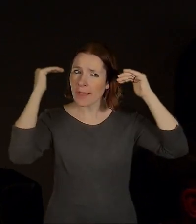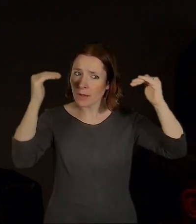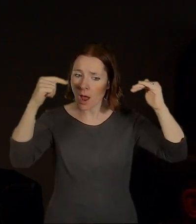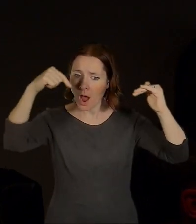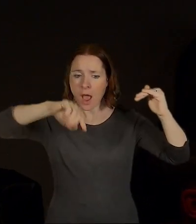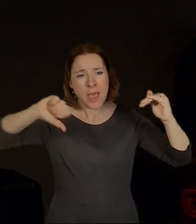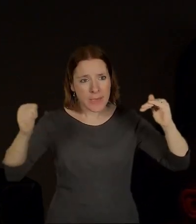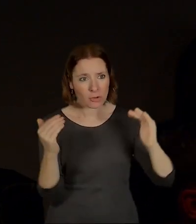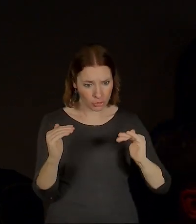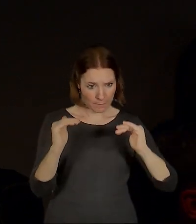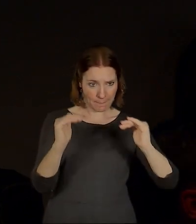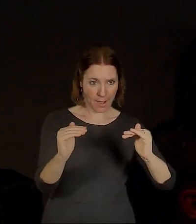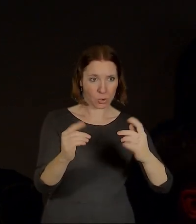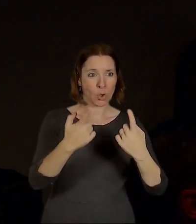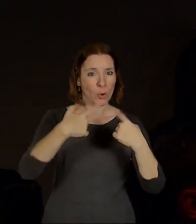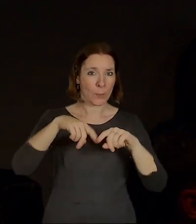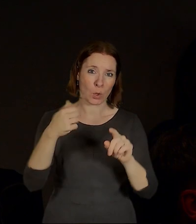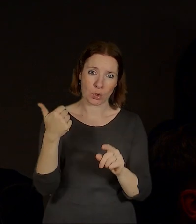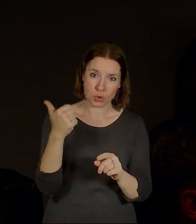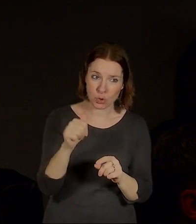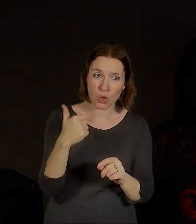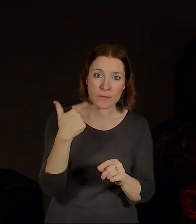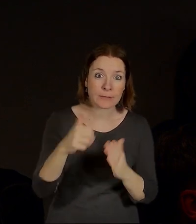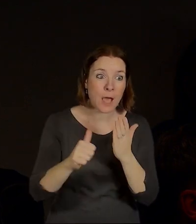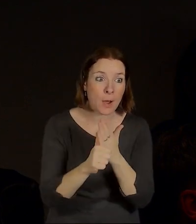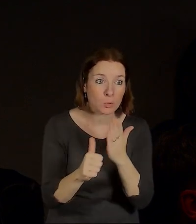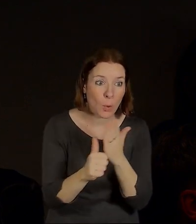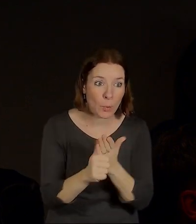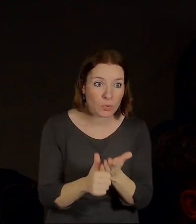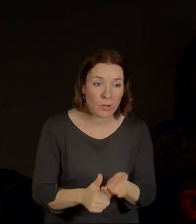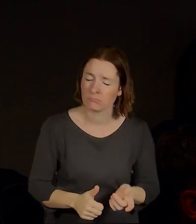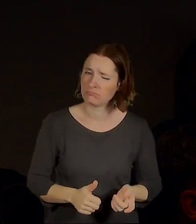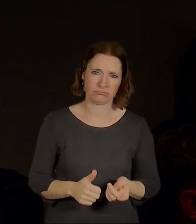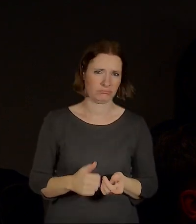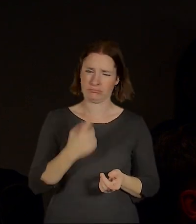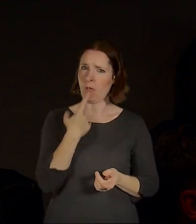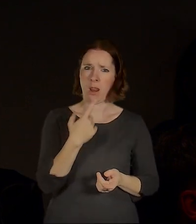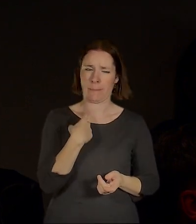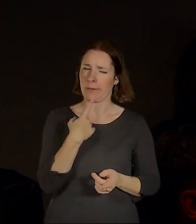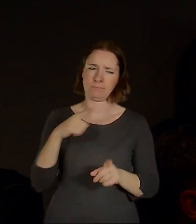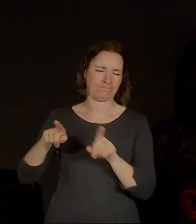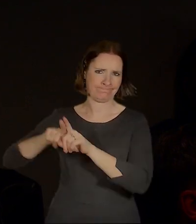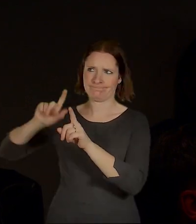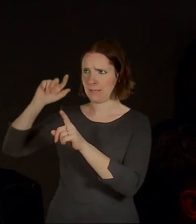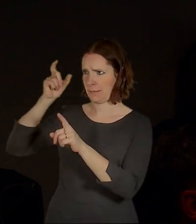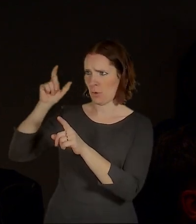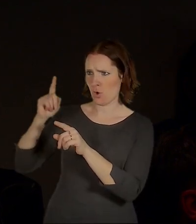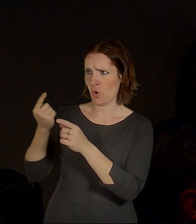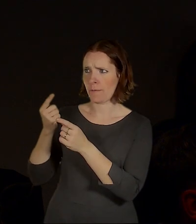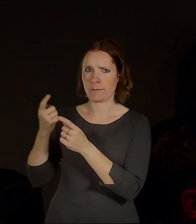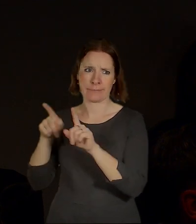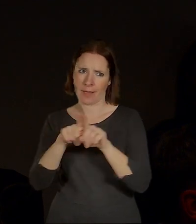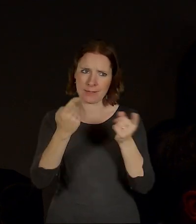platforma měla sloužit pro 120 autobusů. Tak to se nelíbilo snad ani Smichov, ani Secura Group